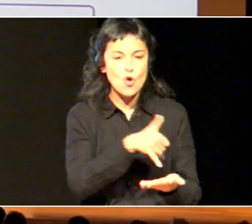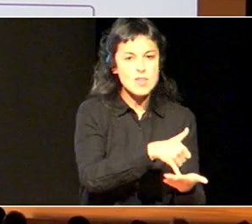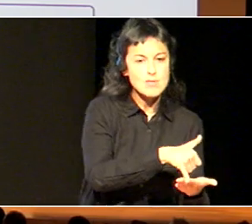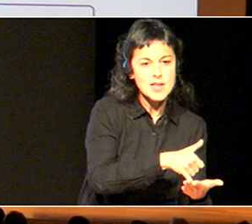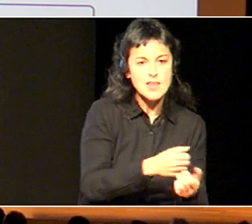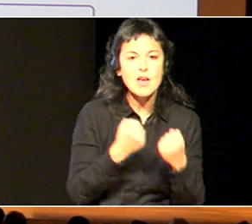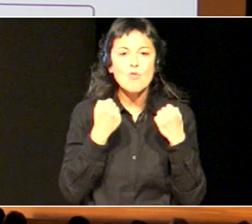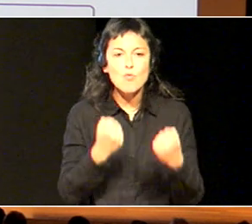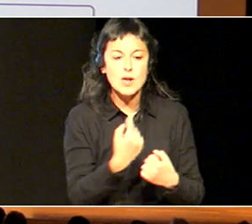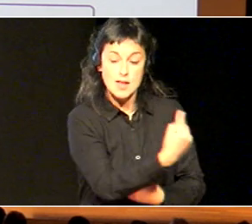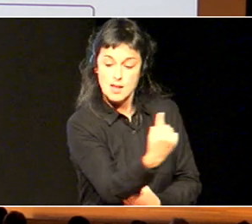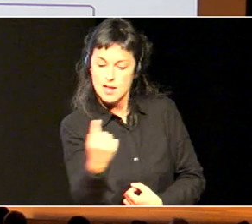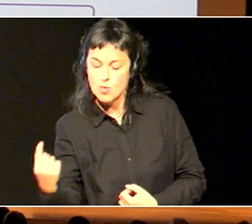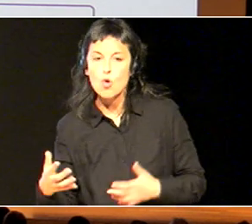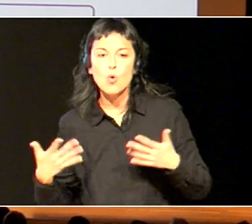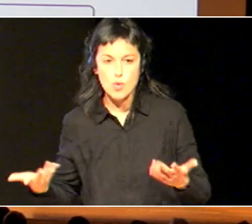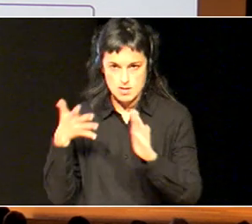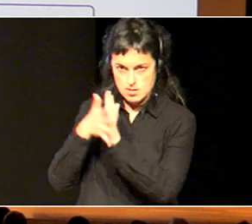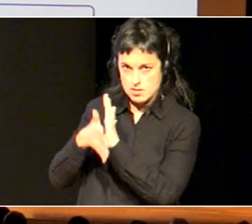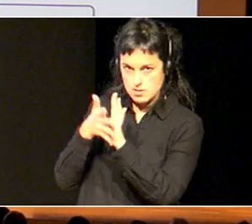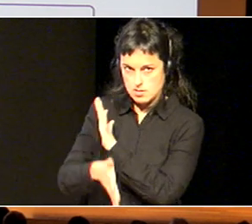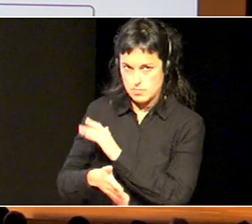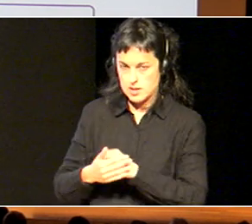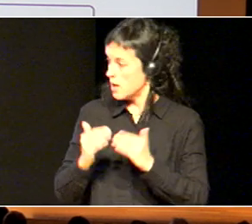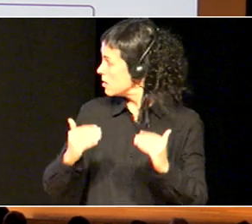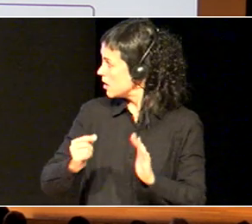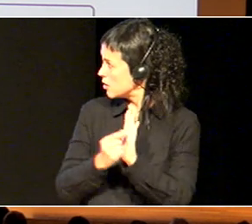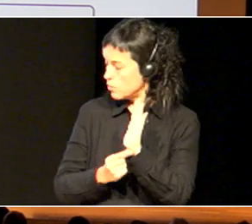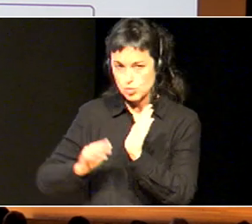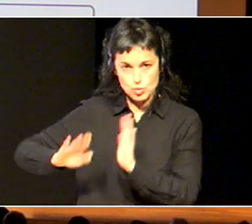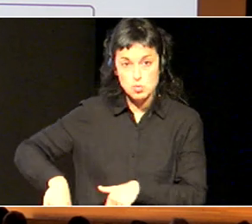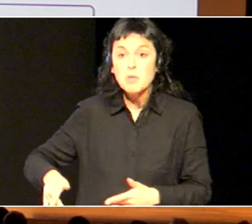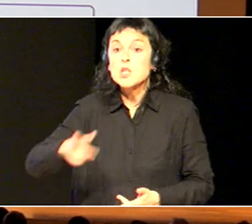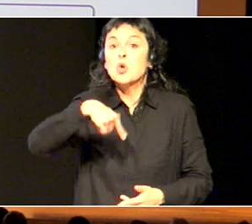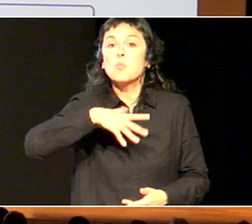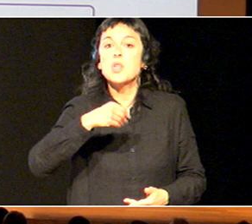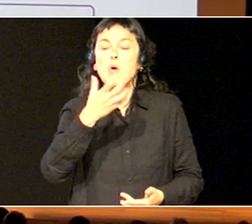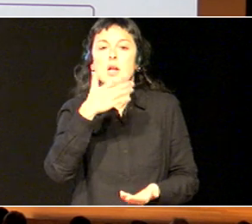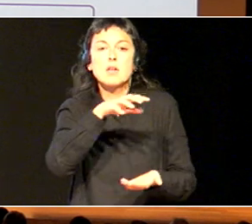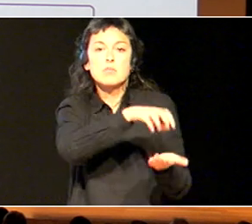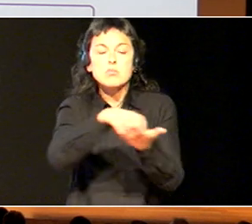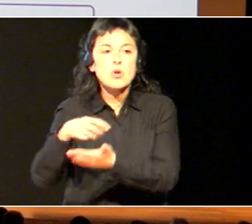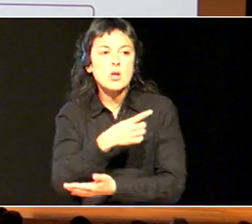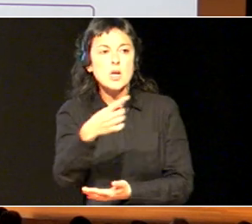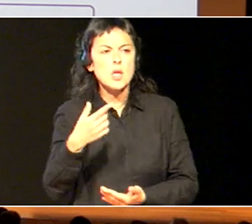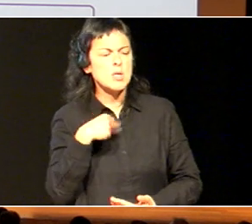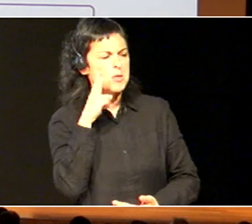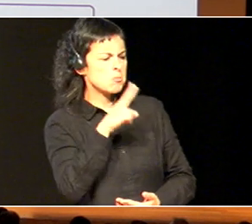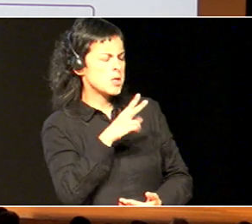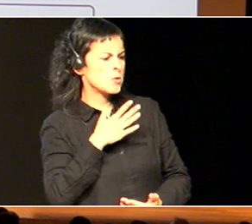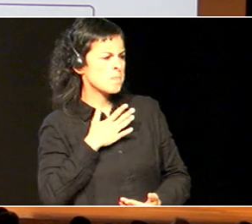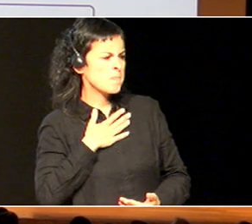indarguneak. Beraz, balio garria izan daitek, ikastetxetan, ikusteko bono, eremu honetan, nola ikusten dot, nik